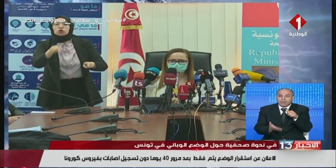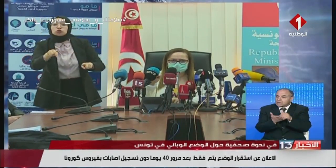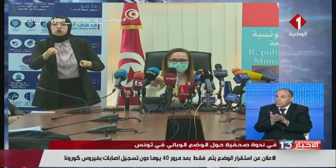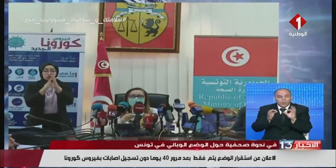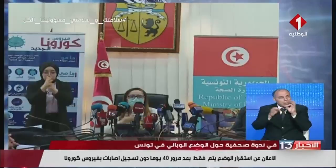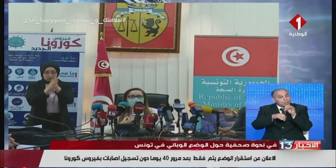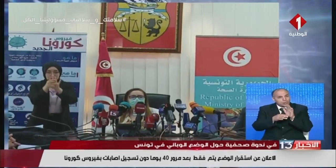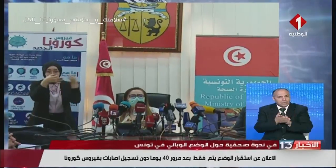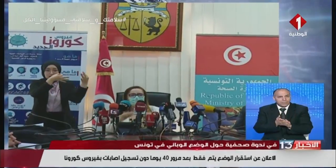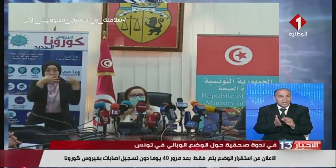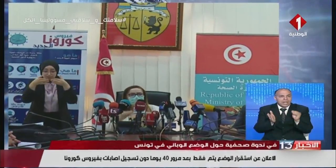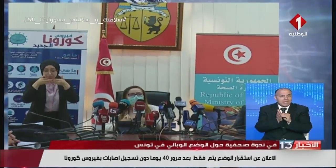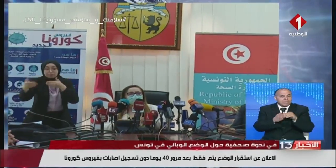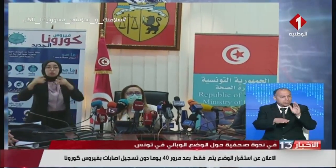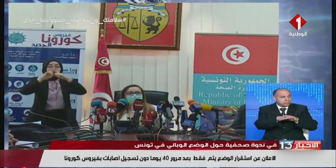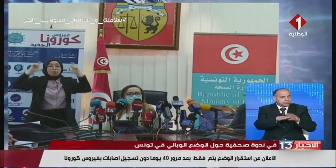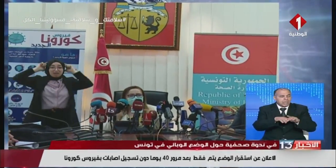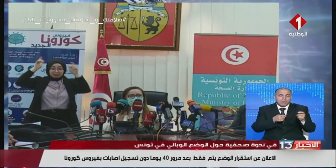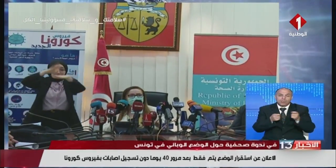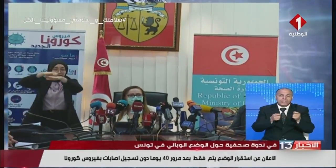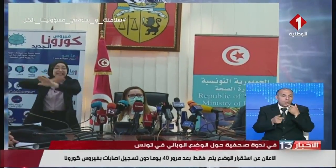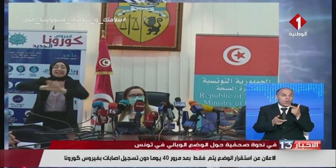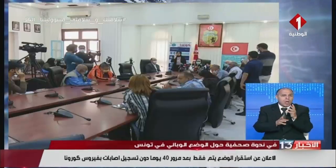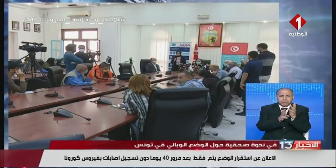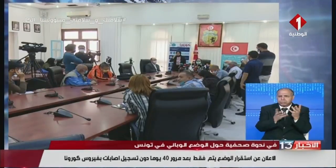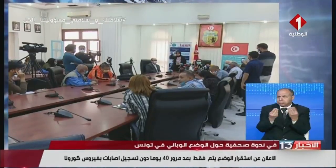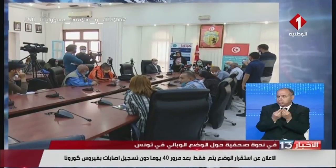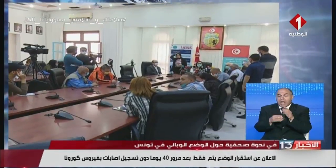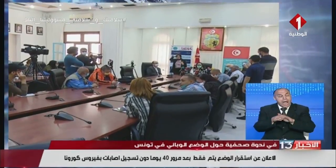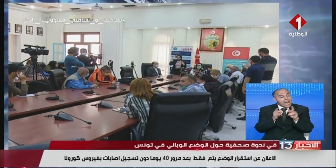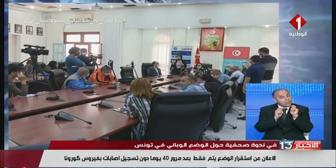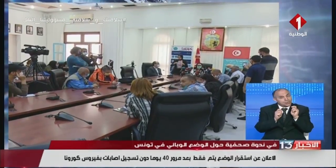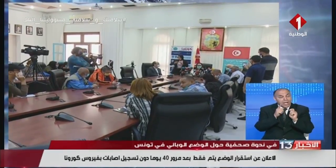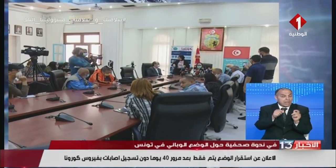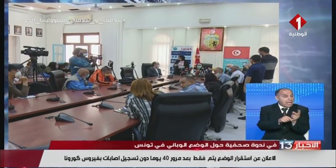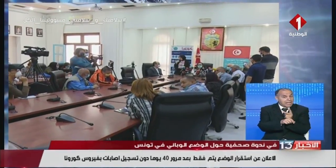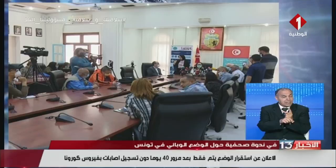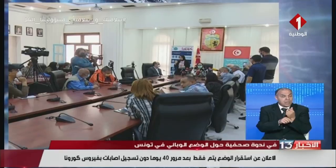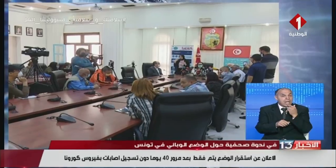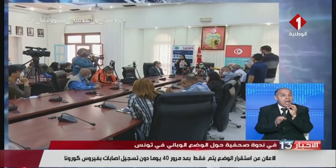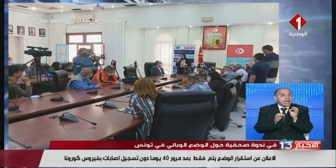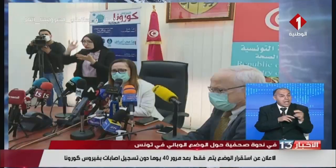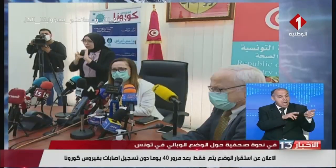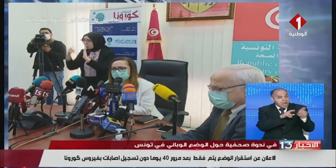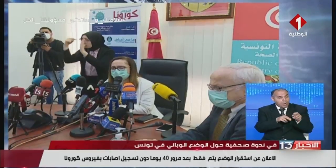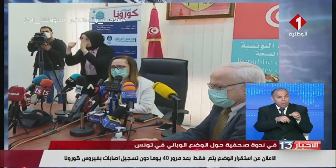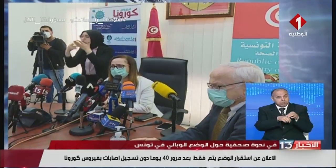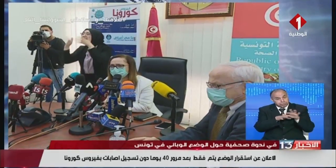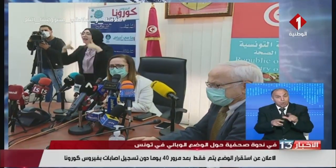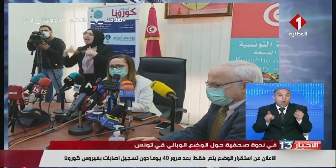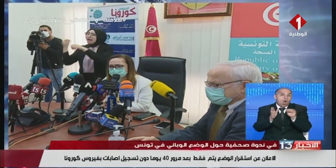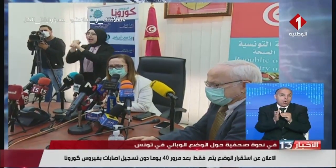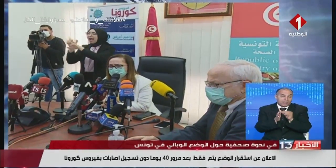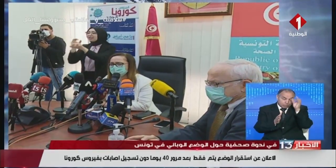حتى حالة كما حذرت بن علي من التجمعات وأكدت أنها تمثل خطر كبير لعودة تفشي فيروس